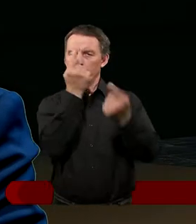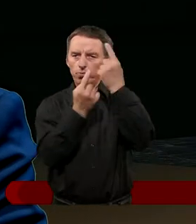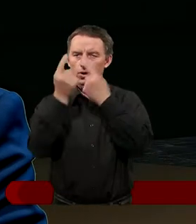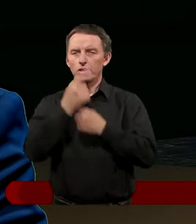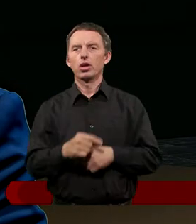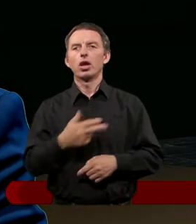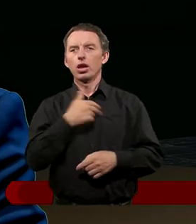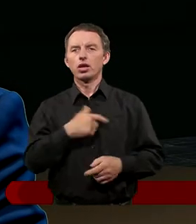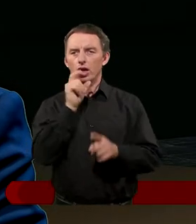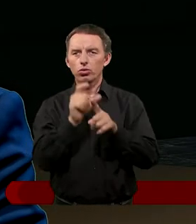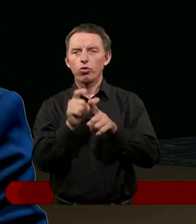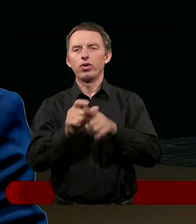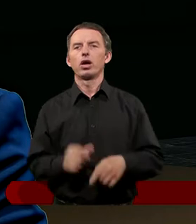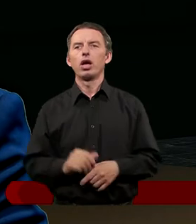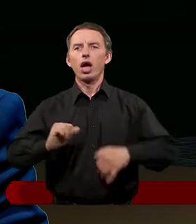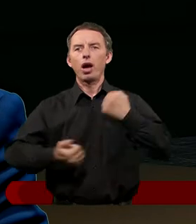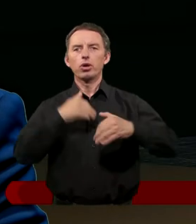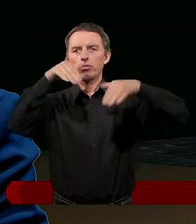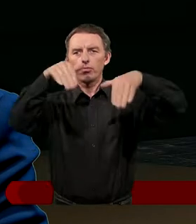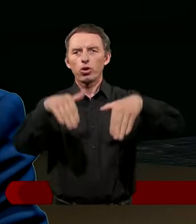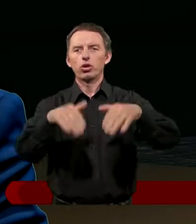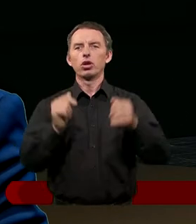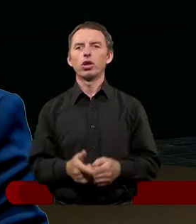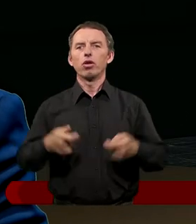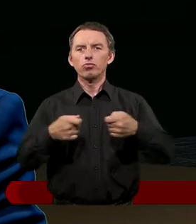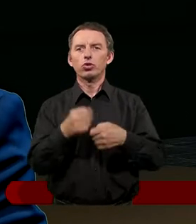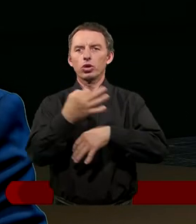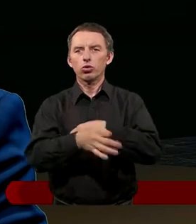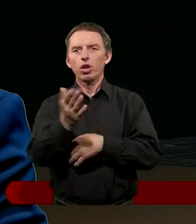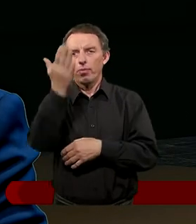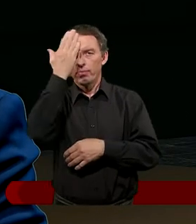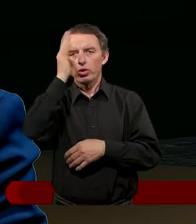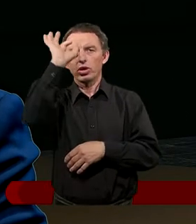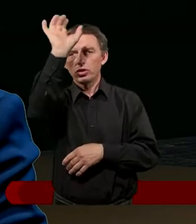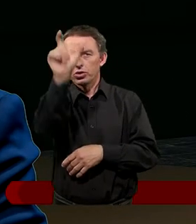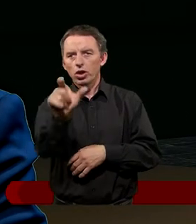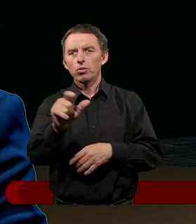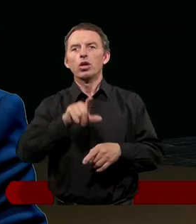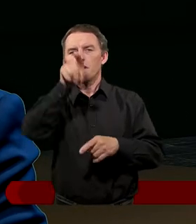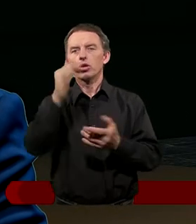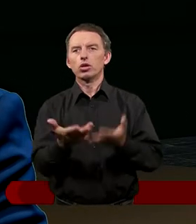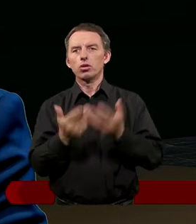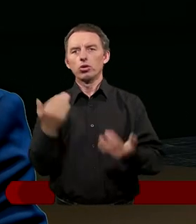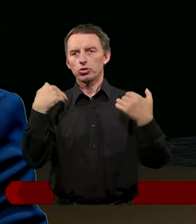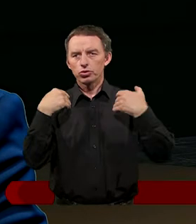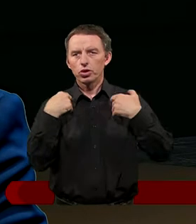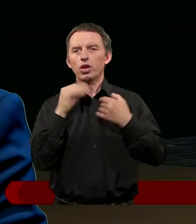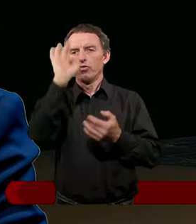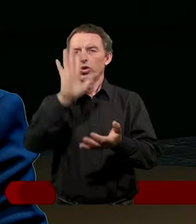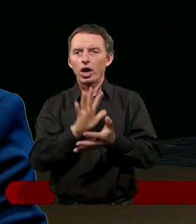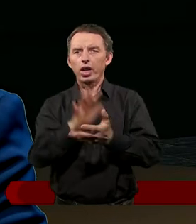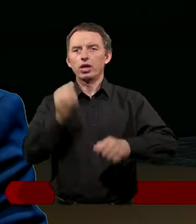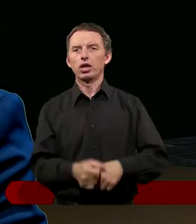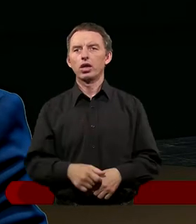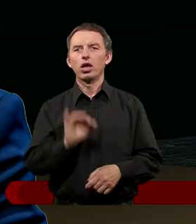abyś Ty natknął nasze słowa, abyśmy mogli dzięki temu studium lepiej poznać Ciebie, lepiej poznać to, czego Ty oczekujesz, Twój charakter